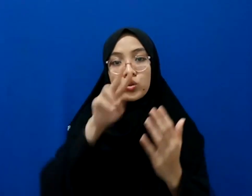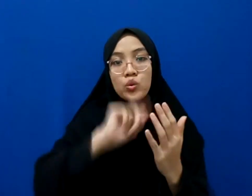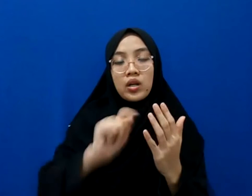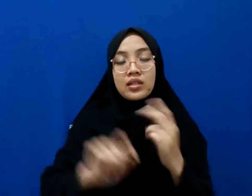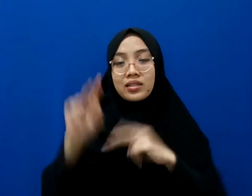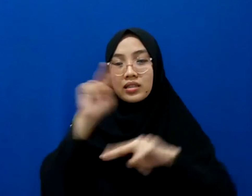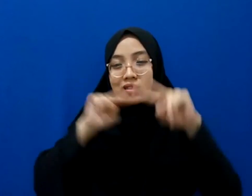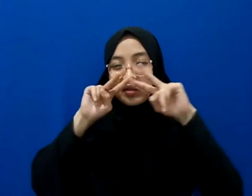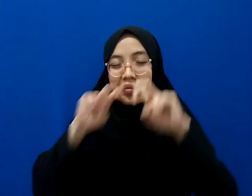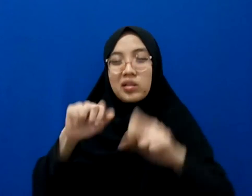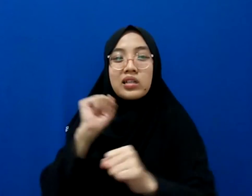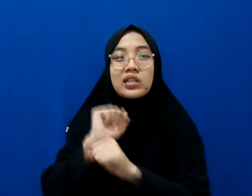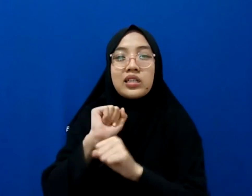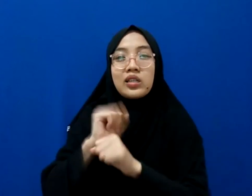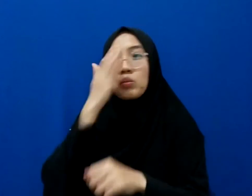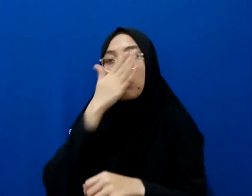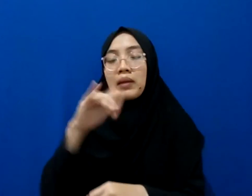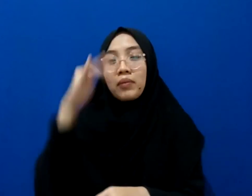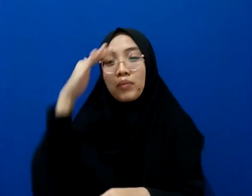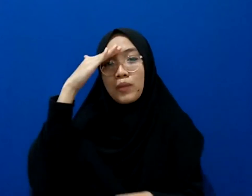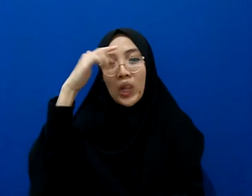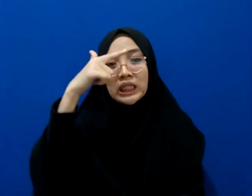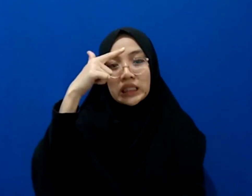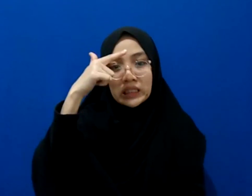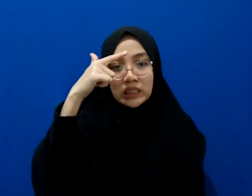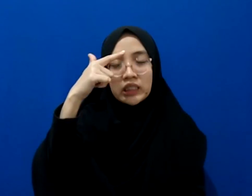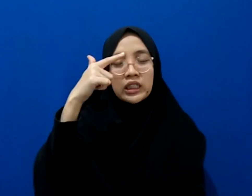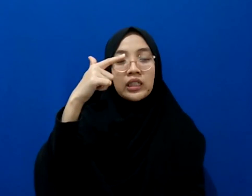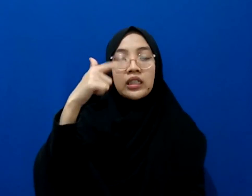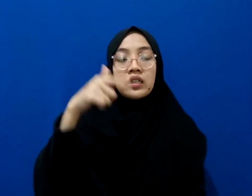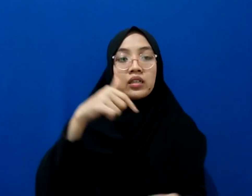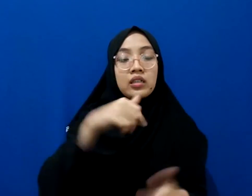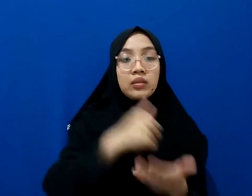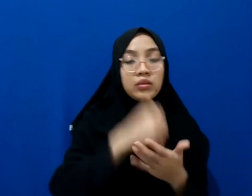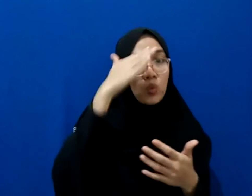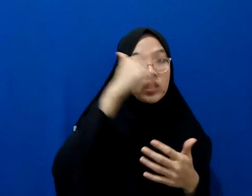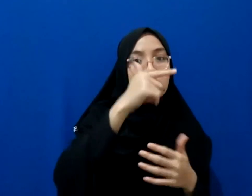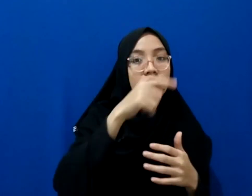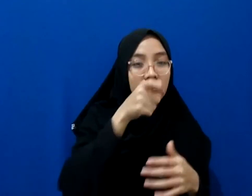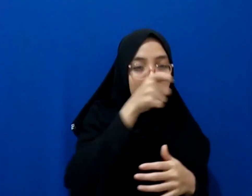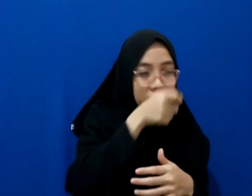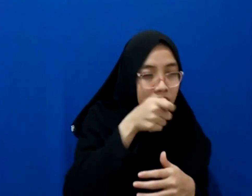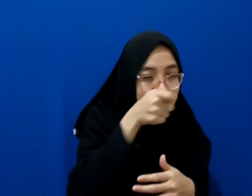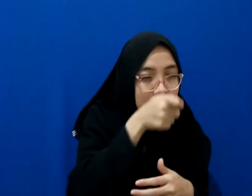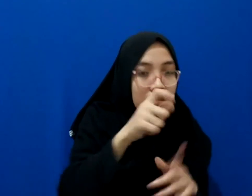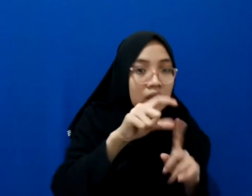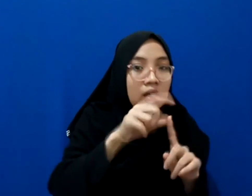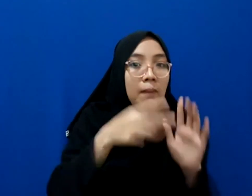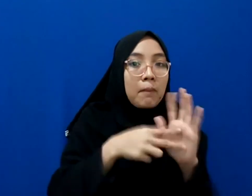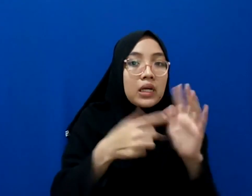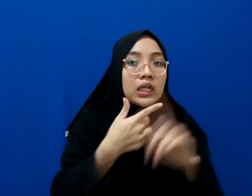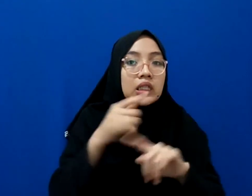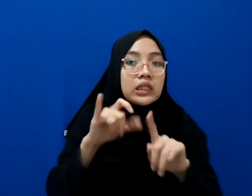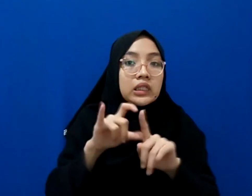itu kerjaannya kayak polisi gitu ya kan polisi itu juga menyidik polisi juga menyamar gitu kan